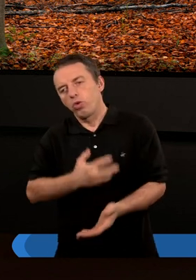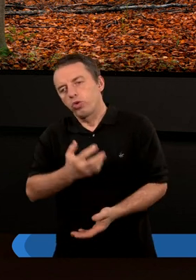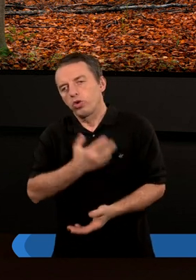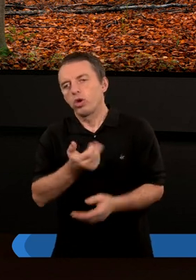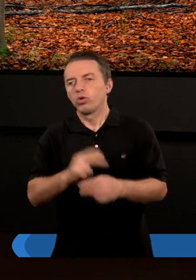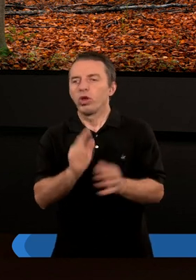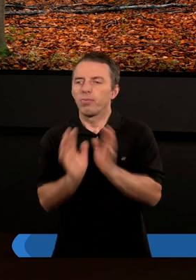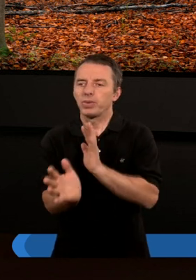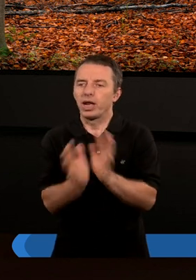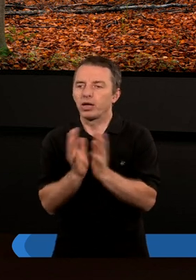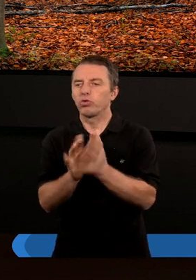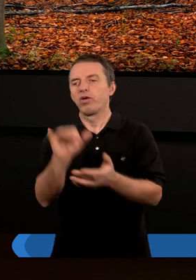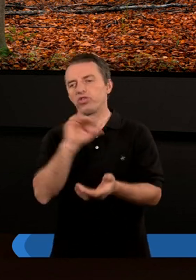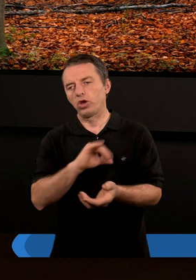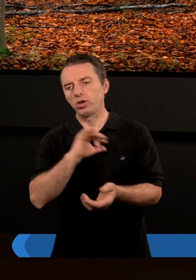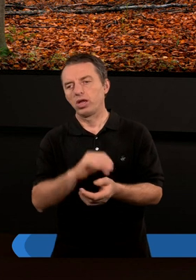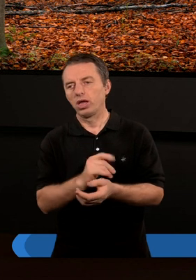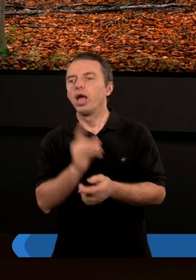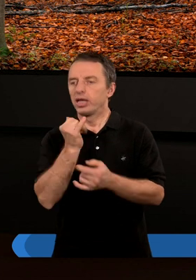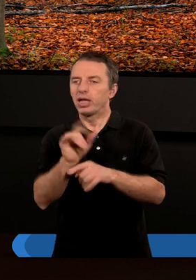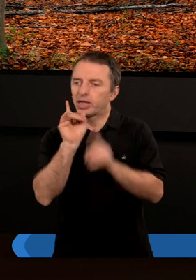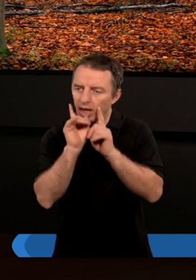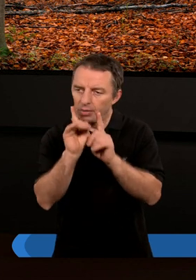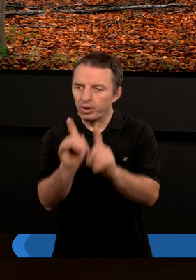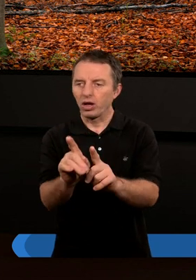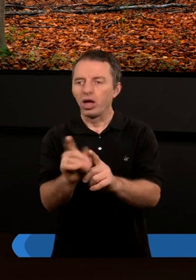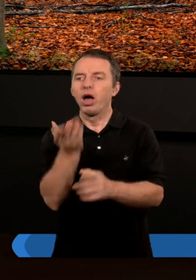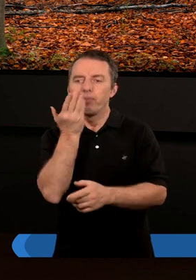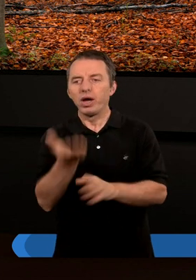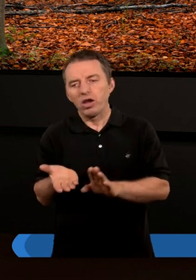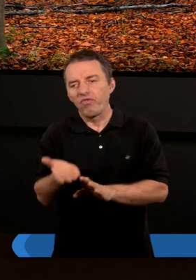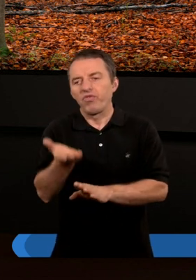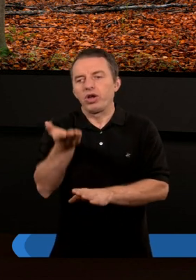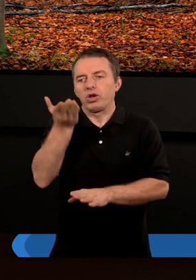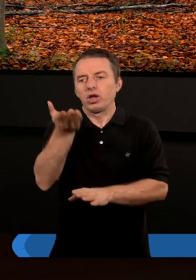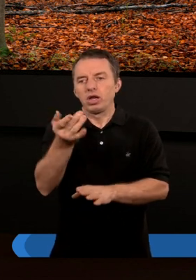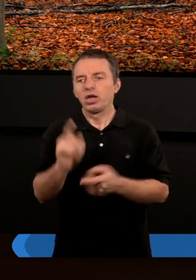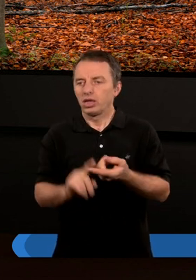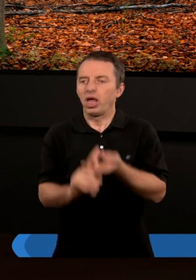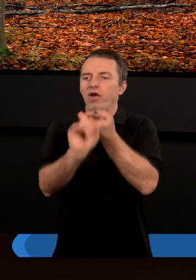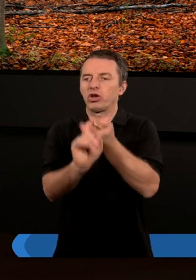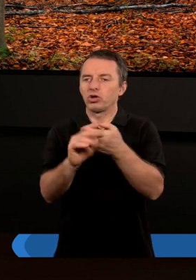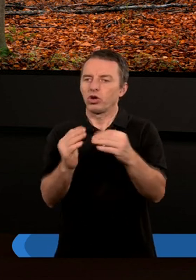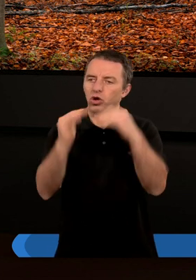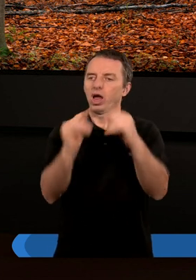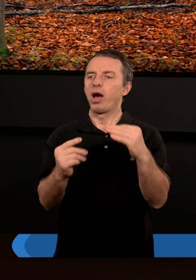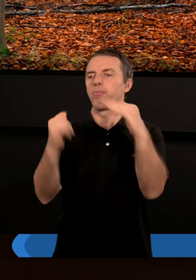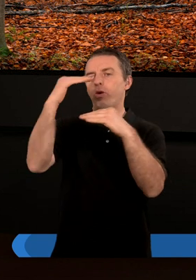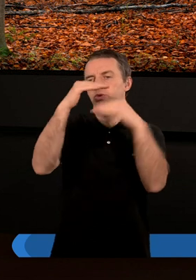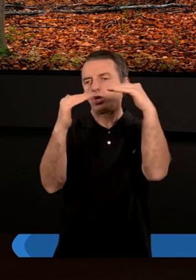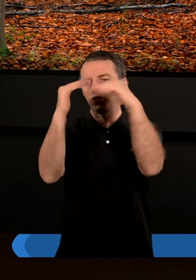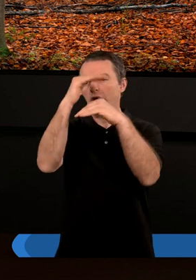uczucia, które pielęgnujemy w sobie. Jest to naprawdę bardzo wysoko zawieszona poprzeczka.